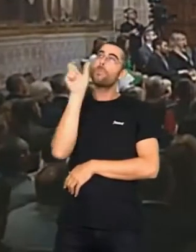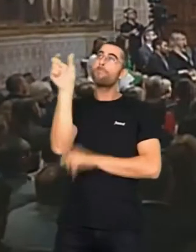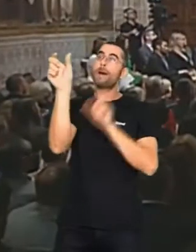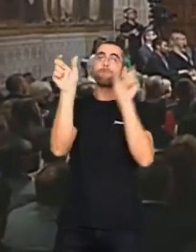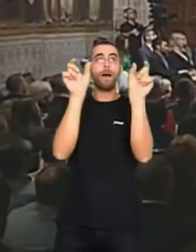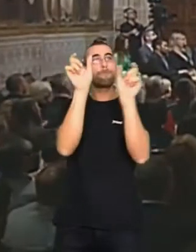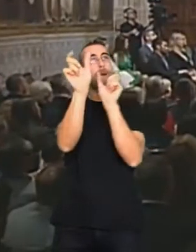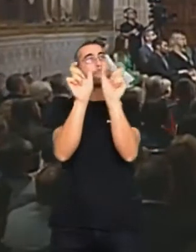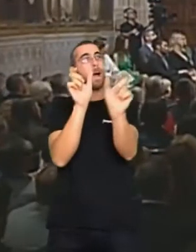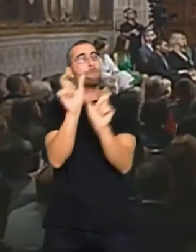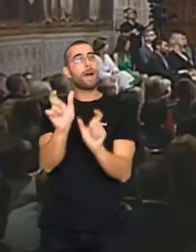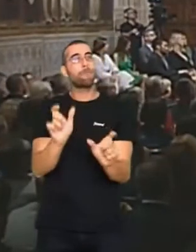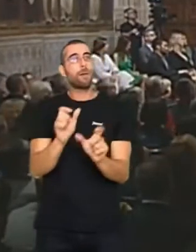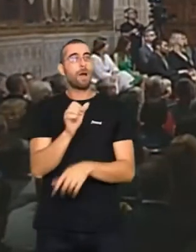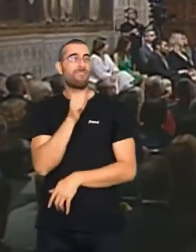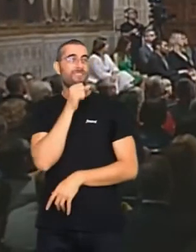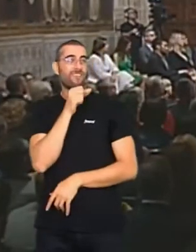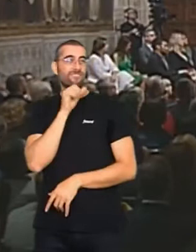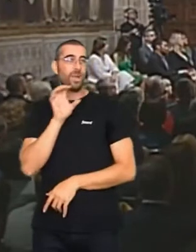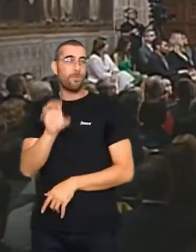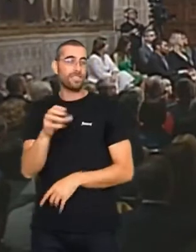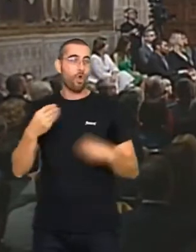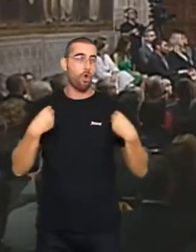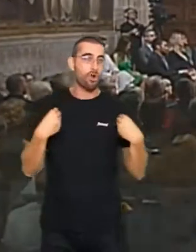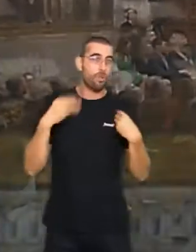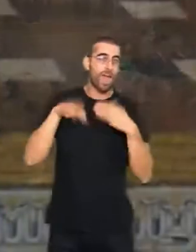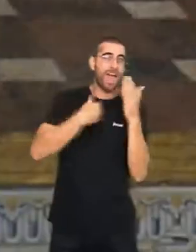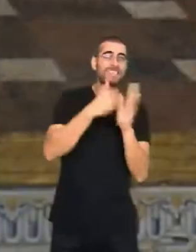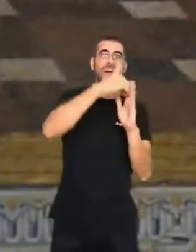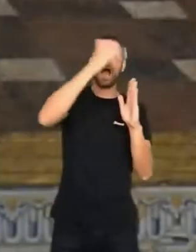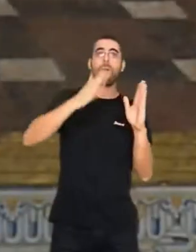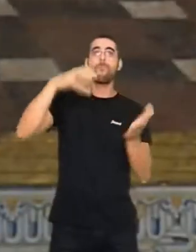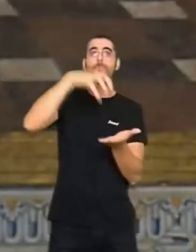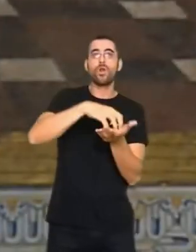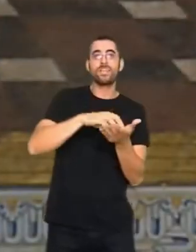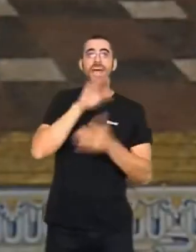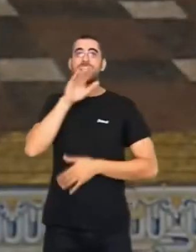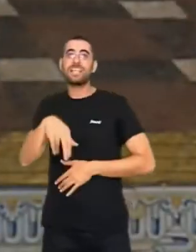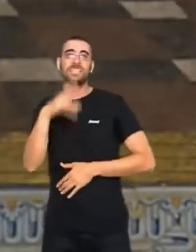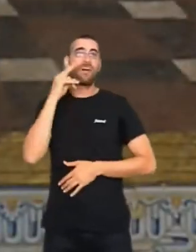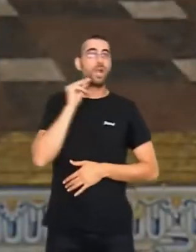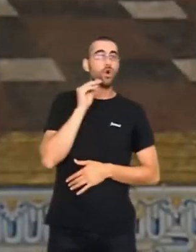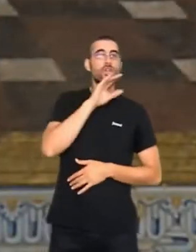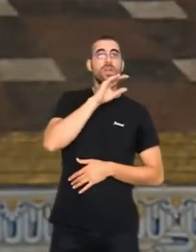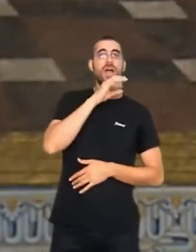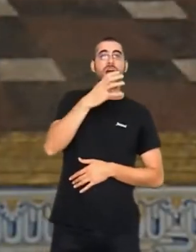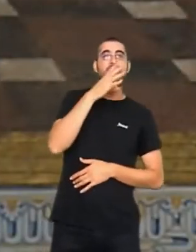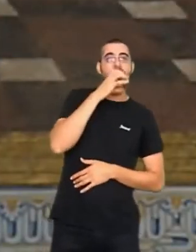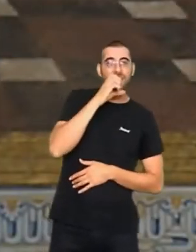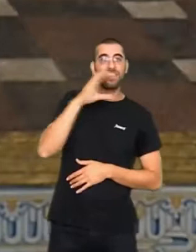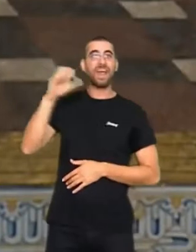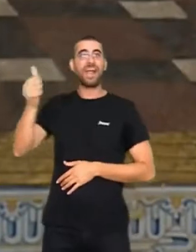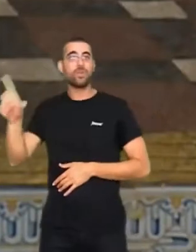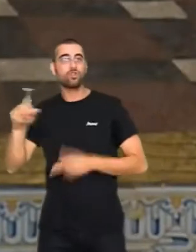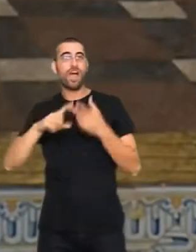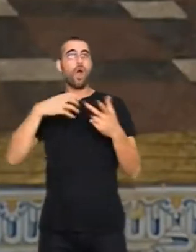i viles reials del nostre vell país. D'Orihuela a Morella, de Xat i Balcói, d'Alcira a Callosa, d'Ontinyena